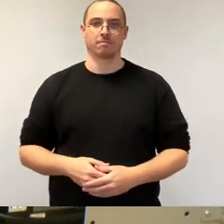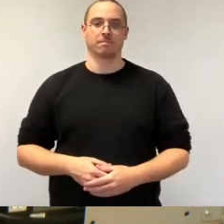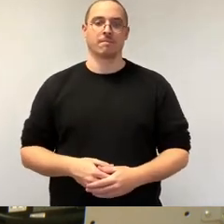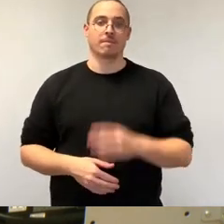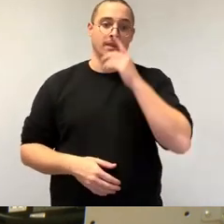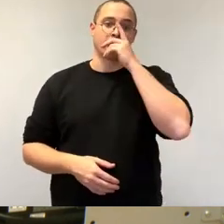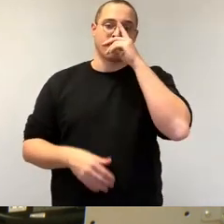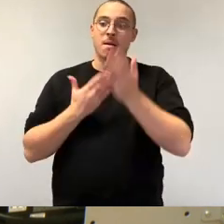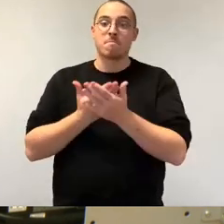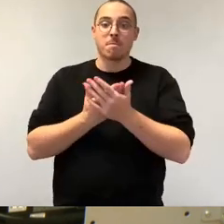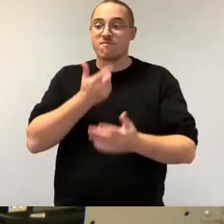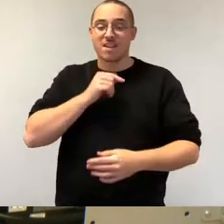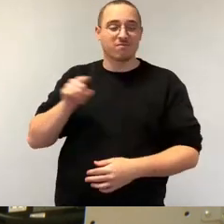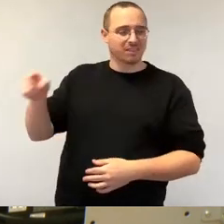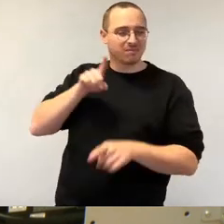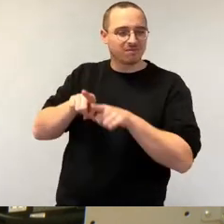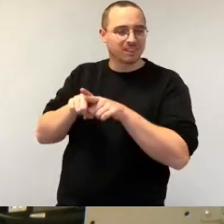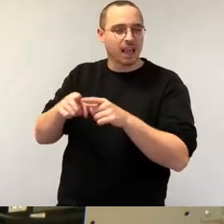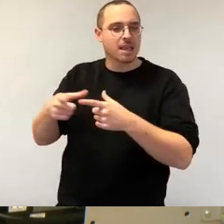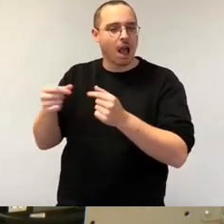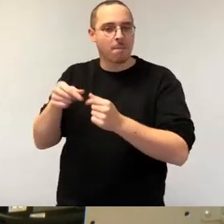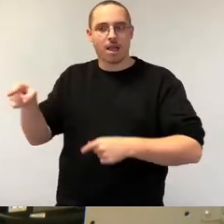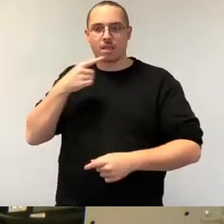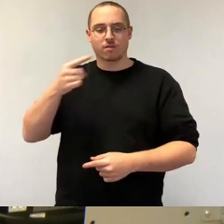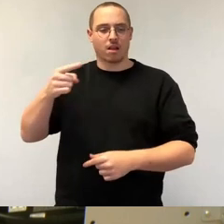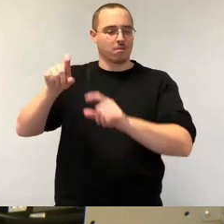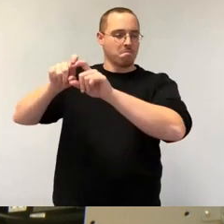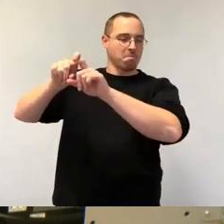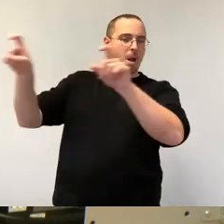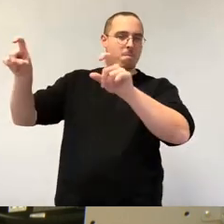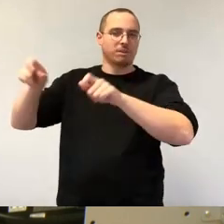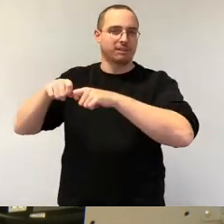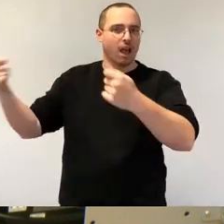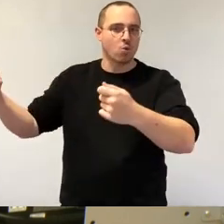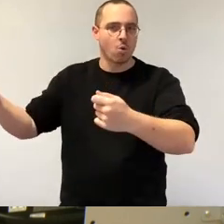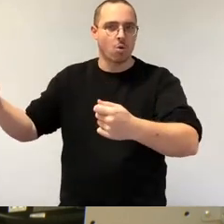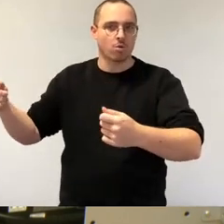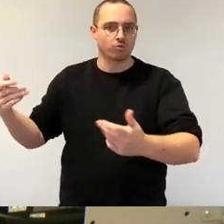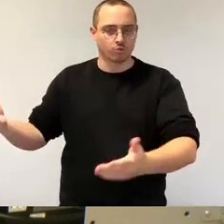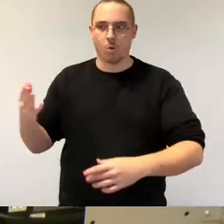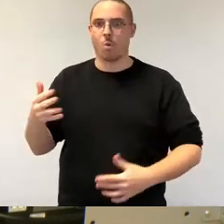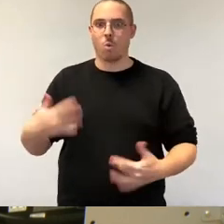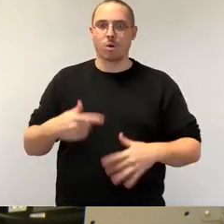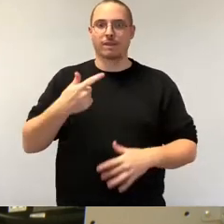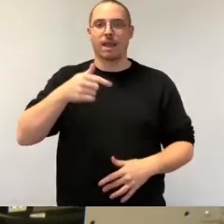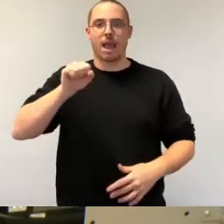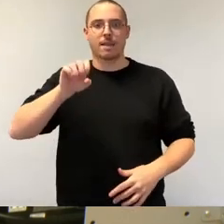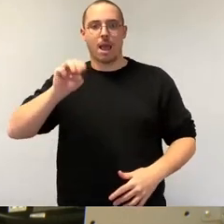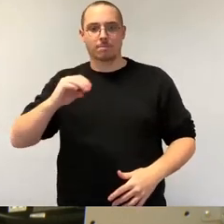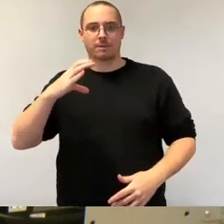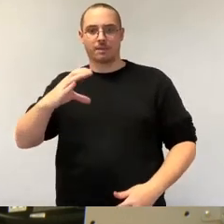-Schock die Rede ist und andererseits die Stadtgesellschaft vor den Folgen eines schnellen und unkoordinierten Wachstums bewahren.